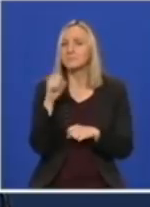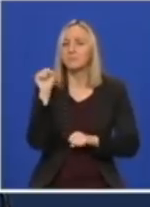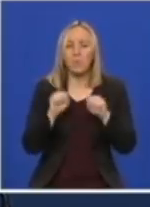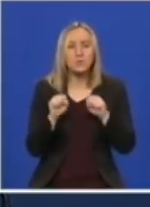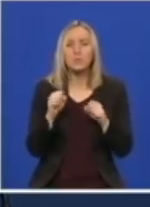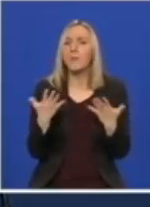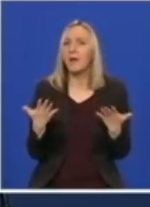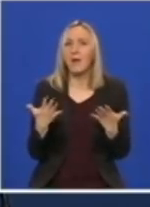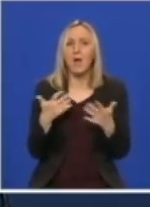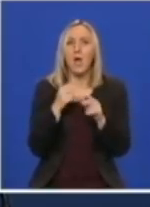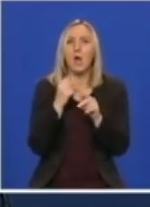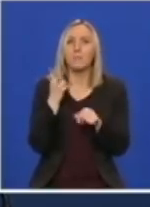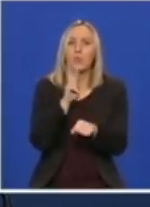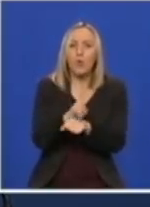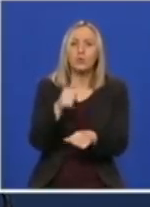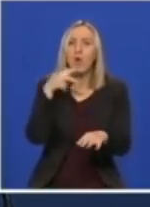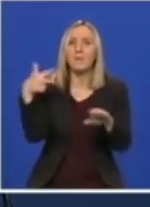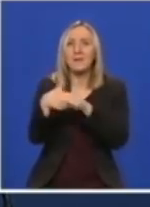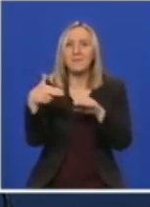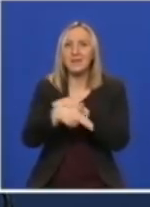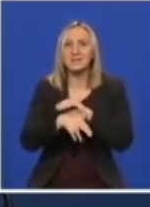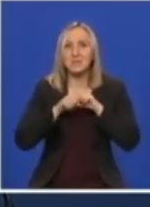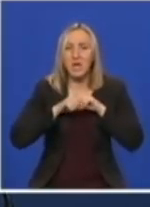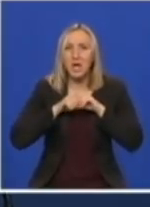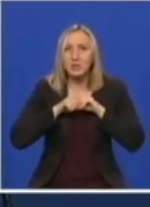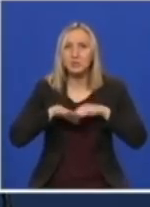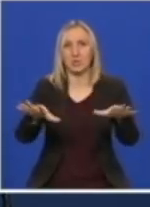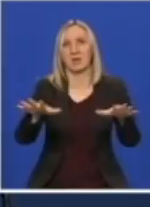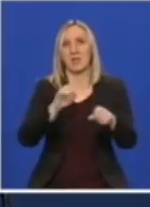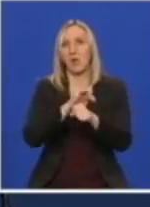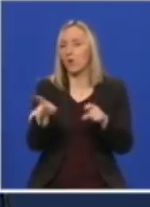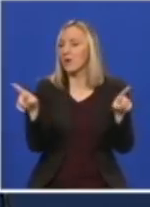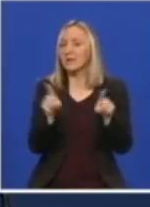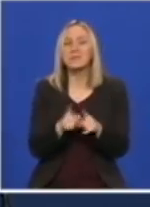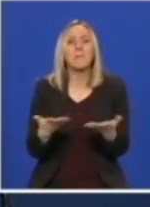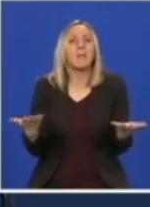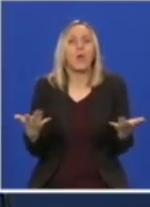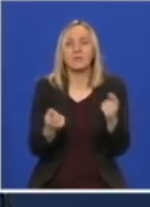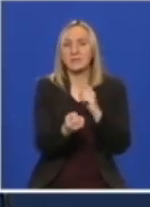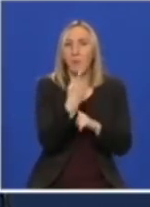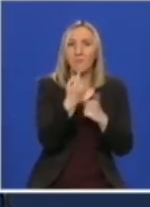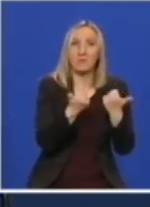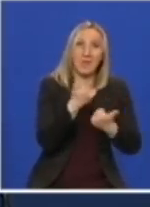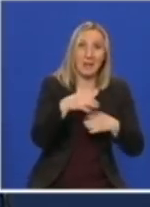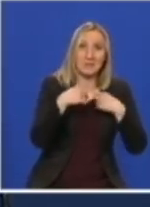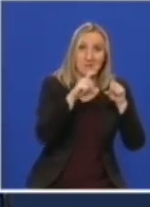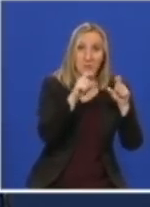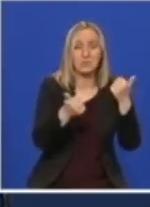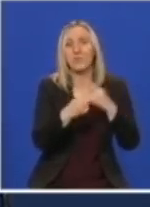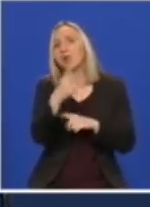u cilju kontrole i prevencije širenja zarezne bolesti isti gde god se on javio i napominjem da